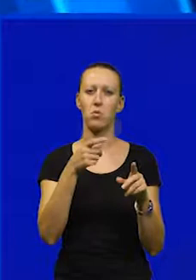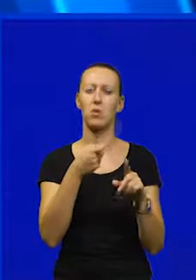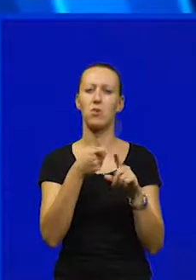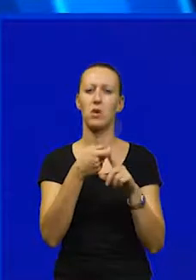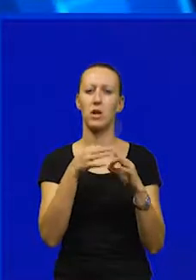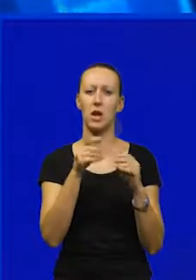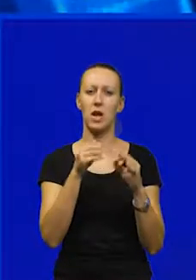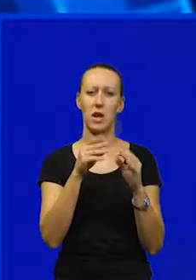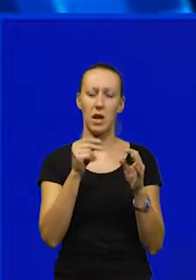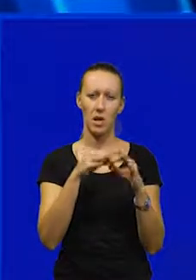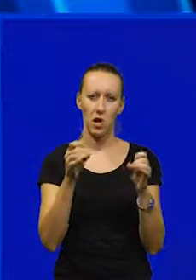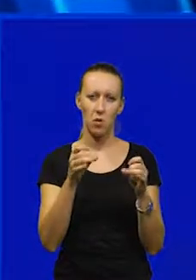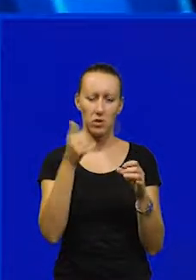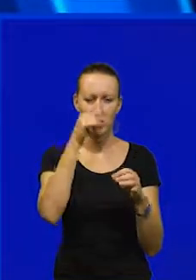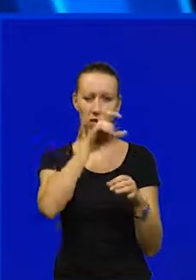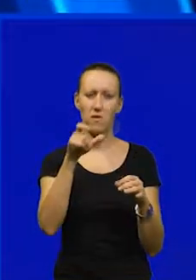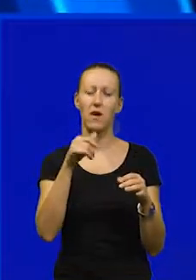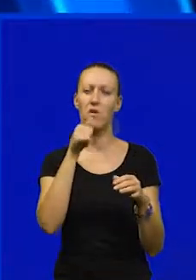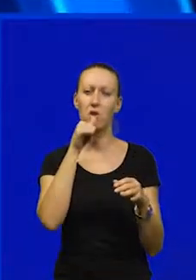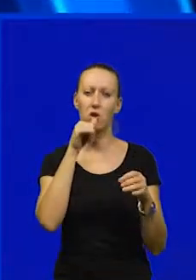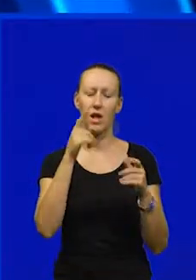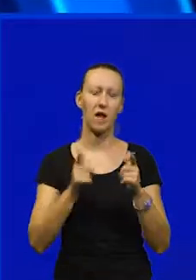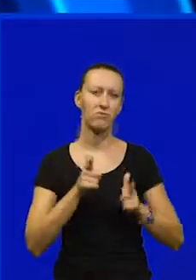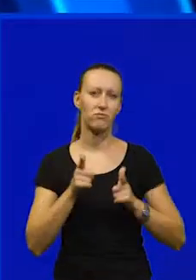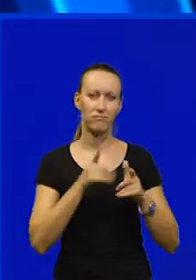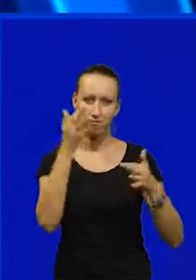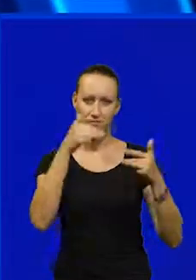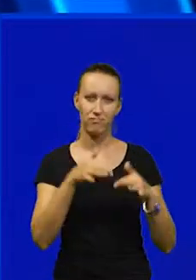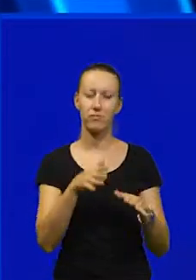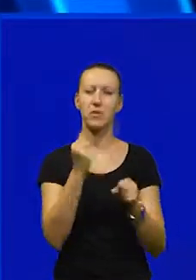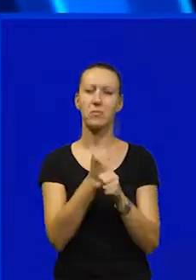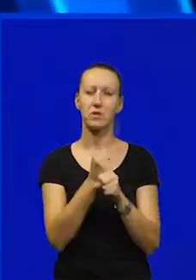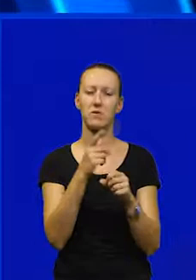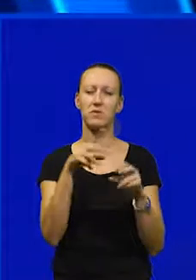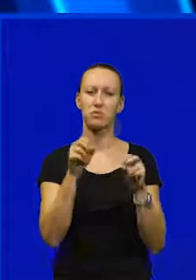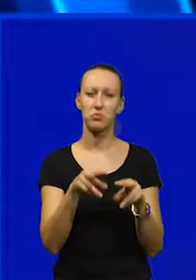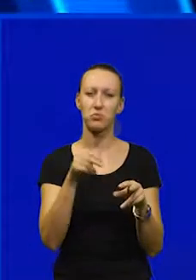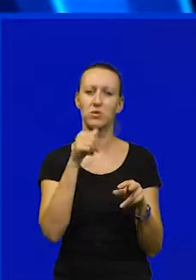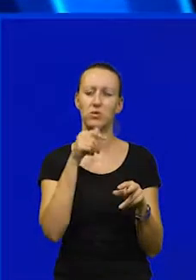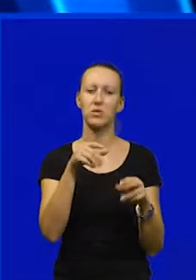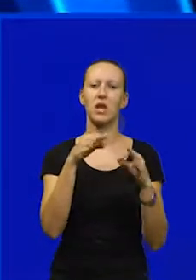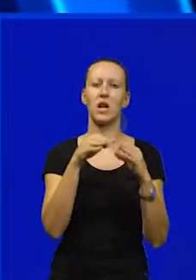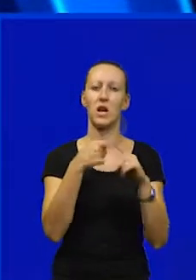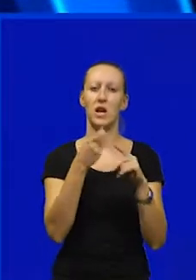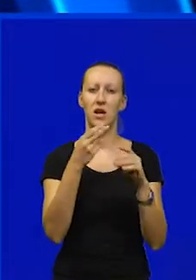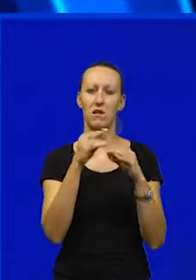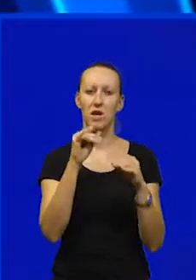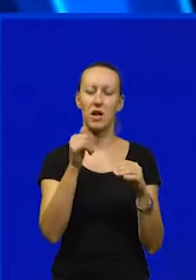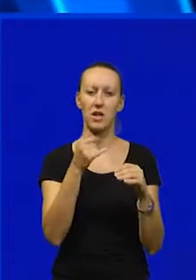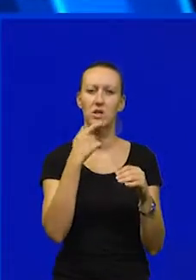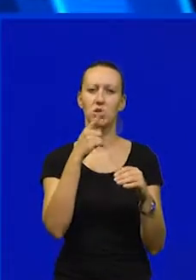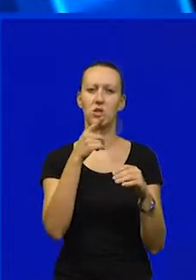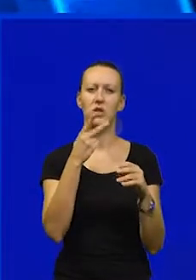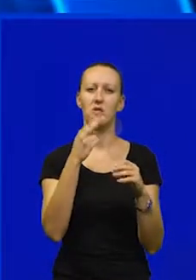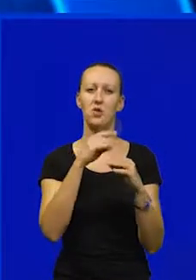ulici pod nazivom Vodena avantura osmišljena i kreirana u sradnji s pulskim akvarijumom čiji su autori članovi